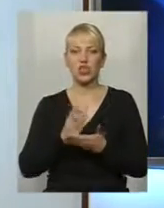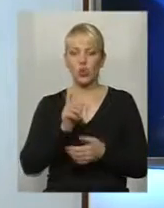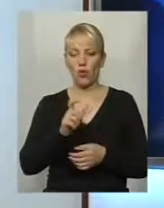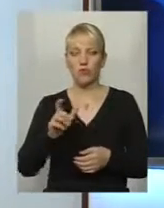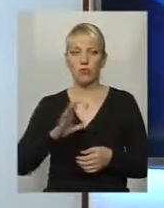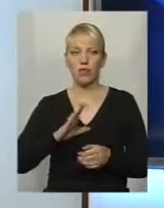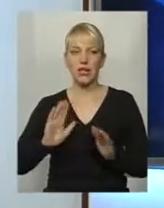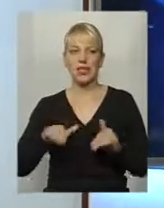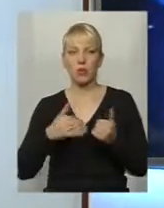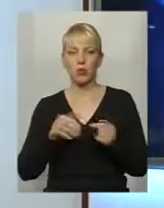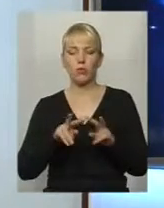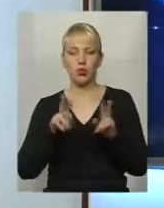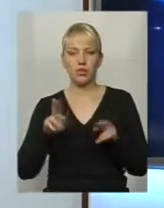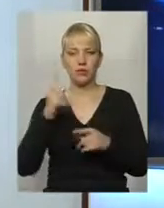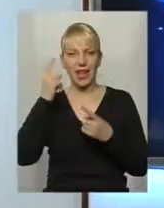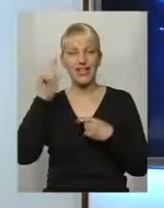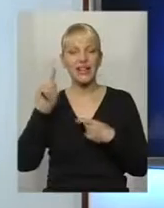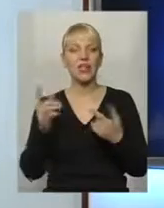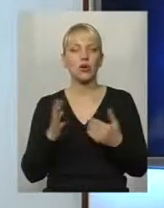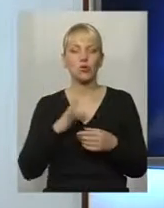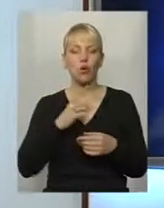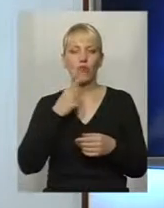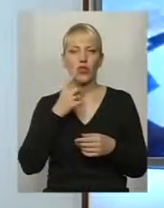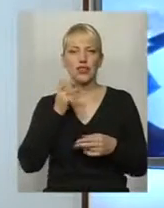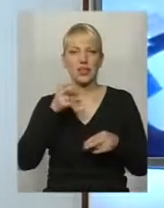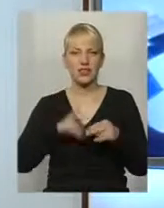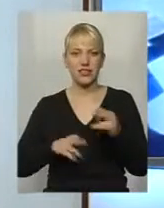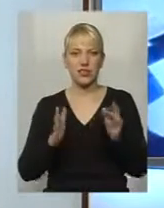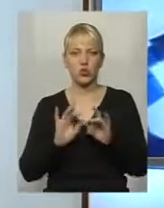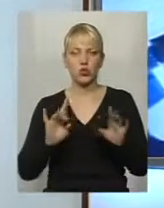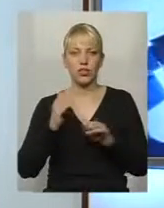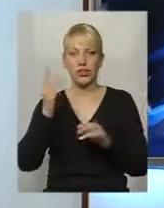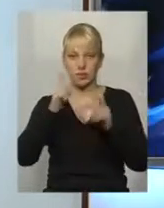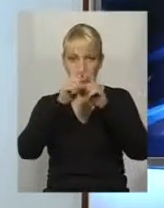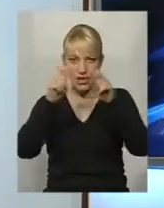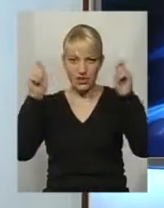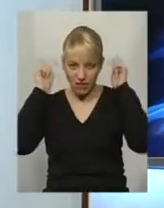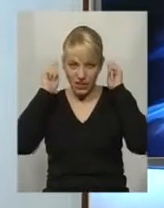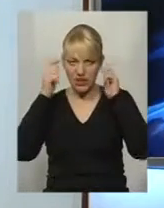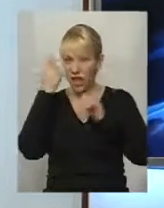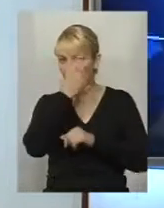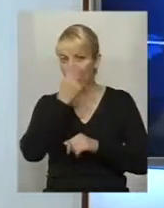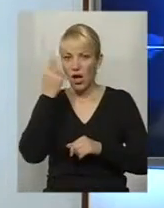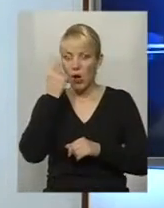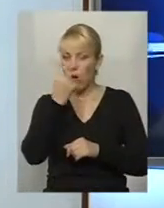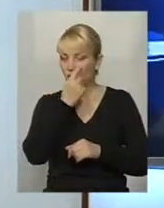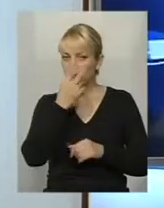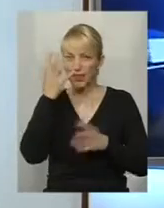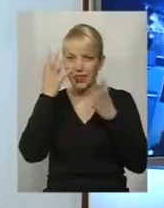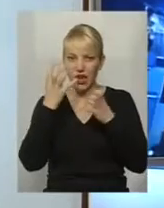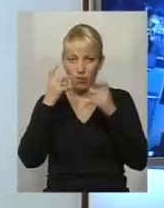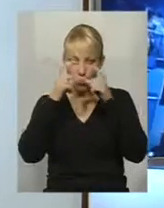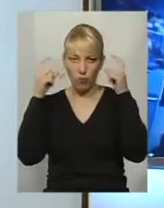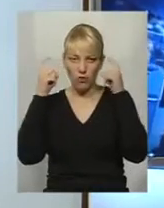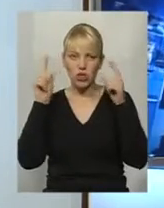подібна ідея, яка йшлася наприкінці сюжету. Їм зав'язали очі темною пов'язкою, аби вони спробували